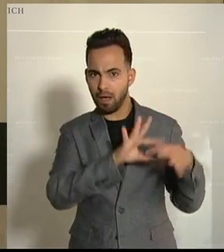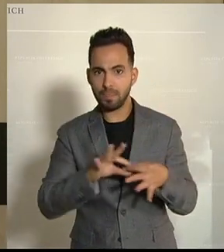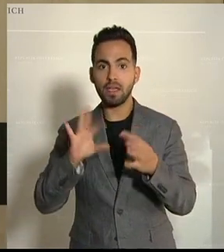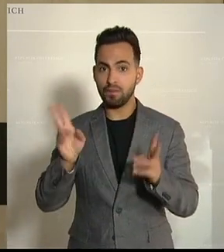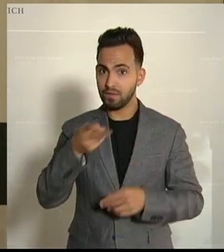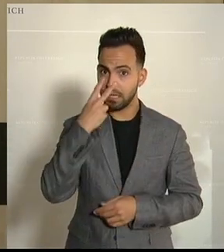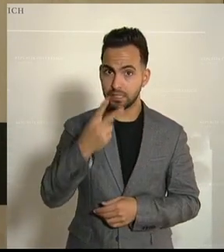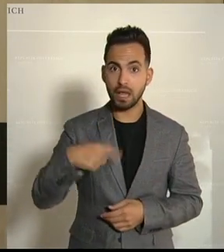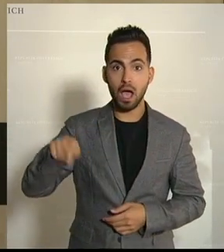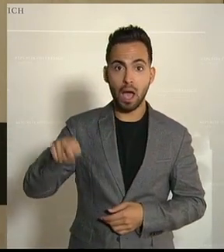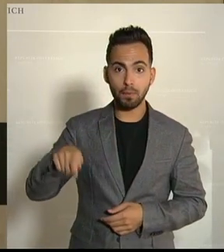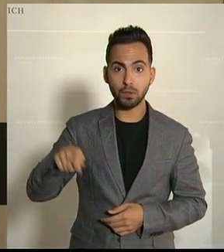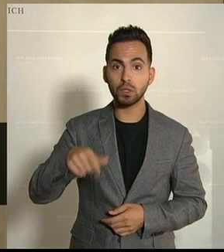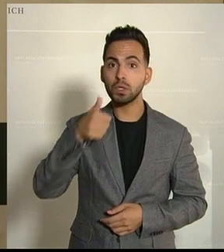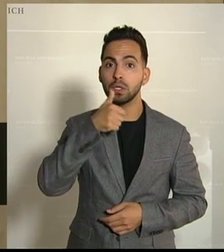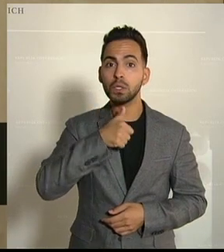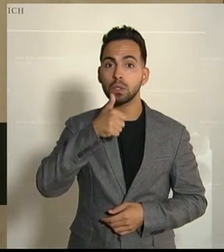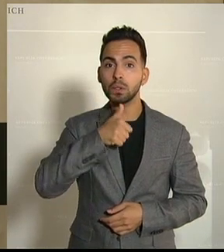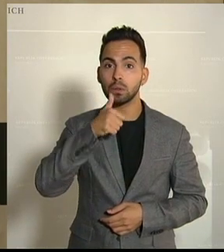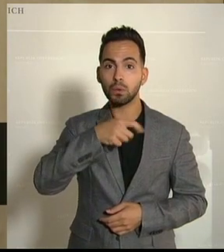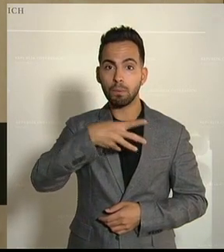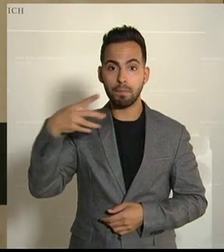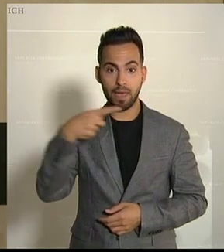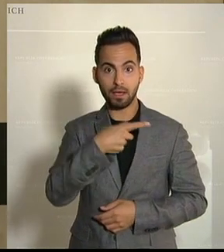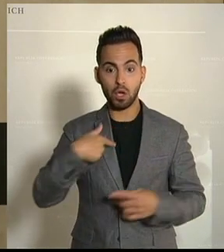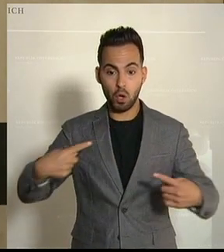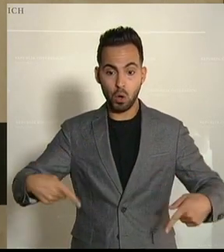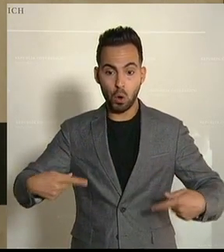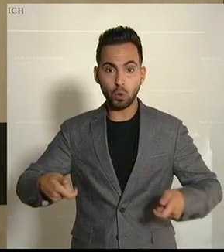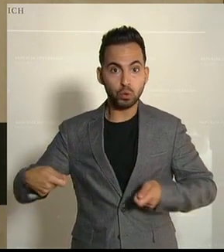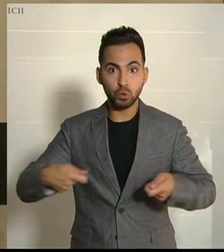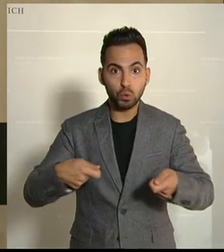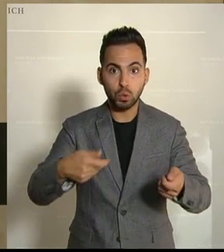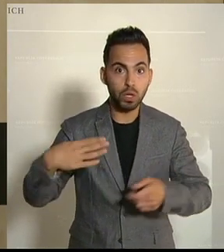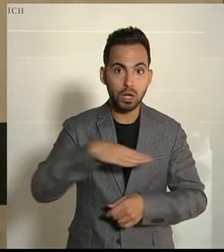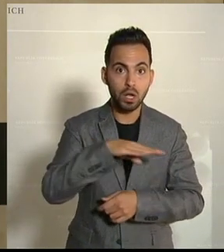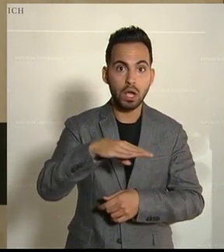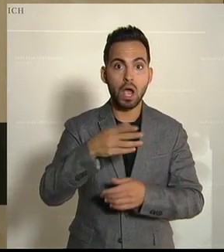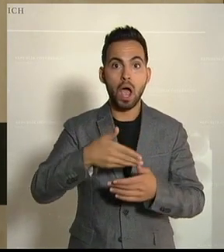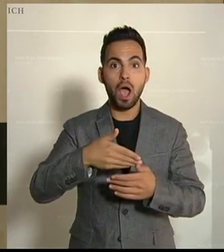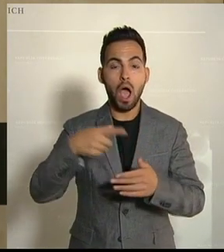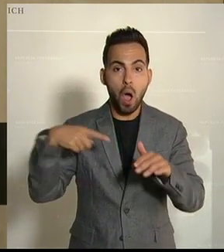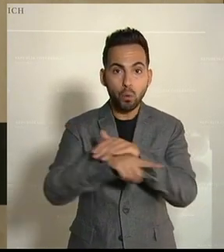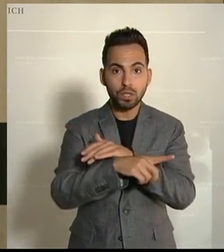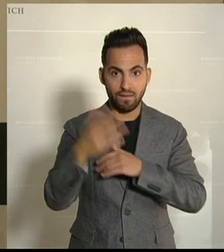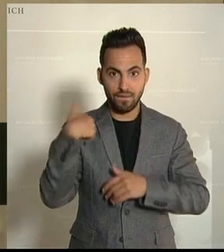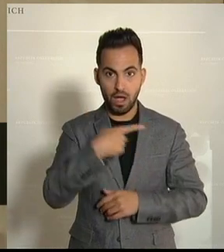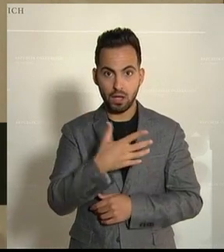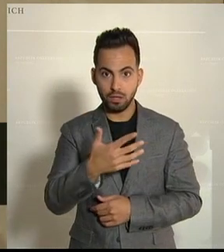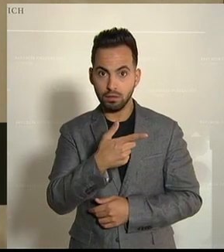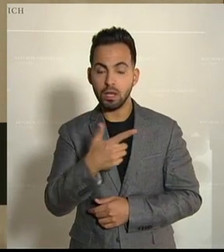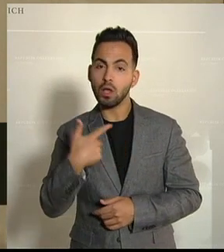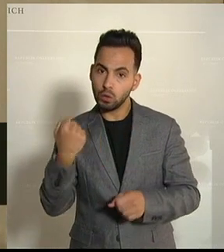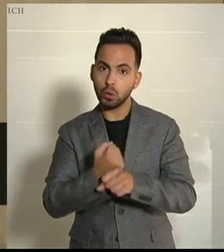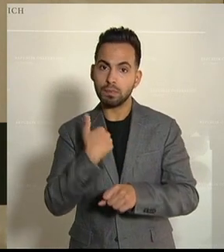gesehen, dass die Abgeordnete Grünberg sofort mit dem Rollstuhl zum Ausgang gefahren ist. Und trotzdem möchte ich mir heute das